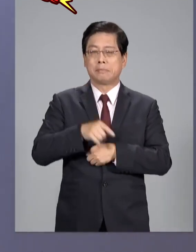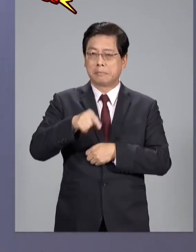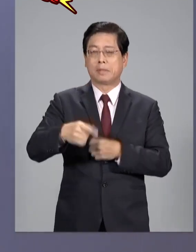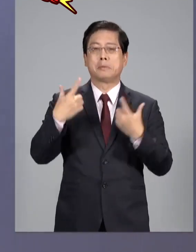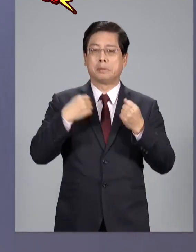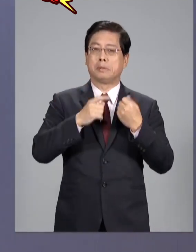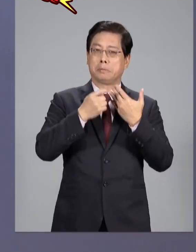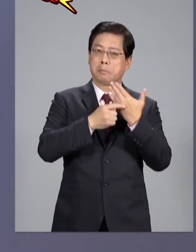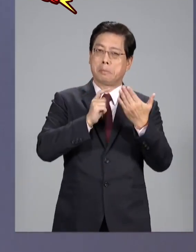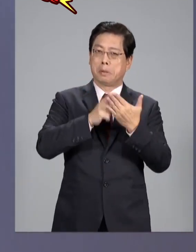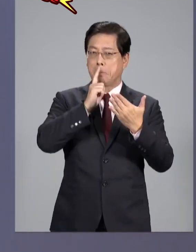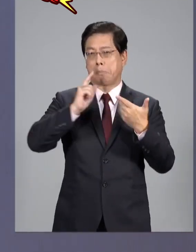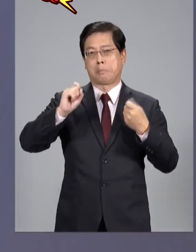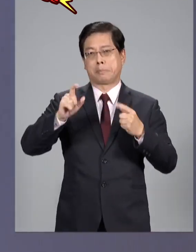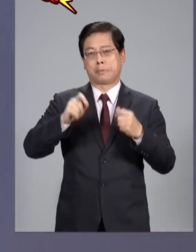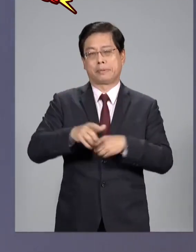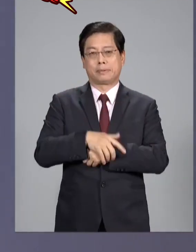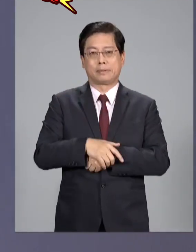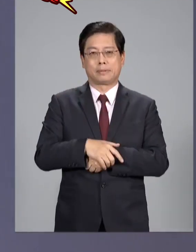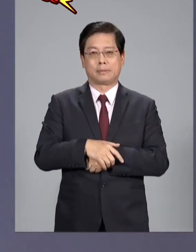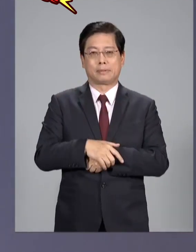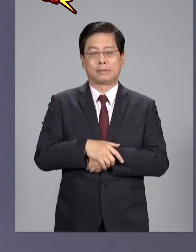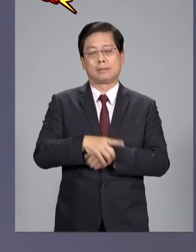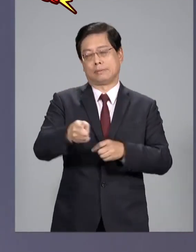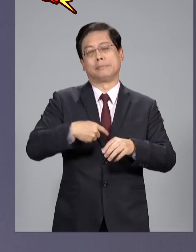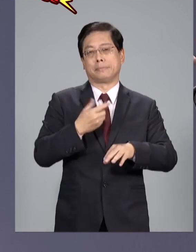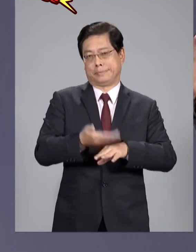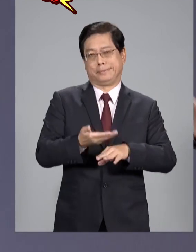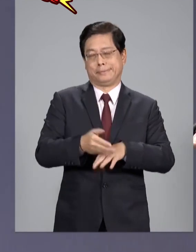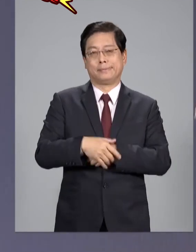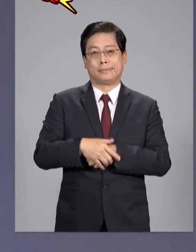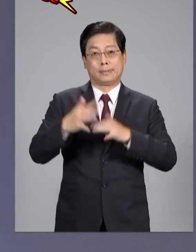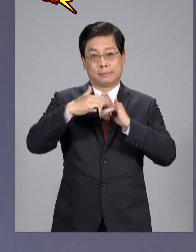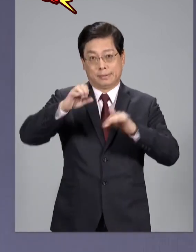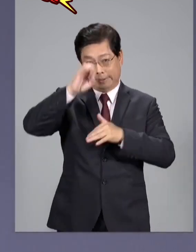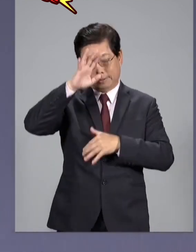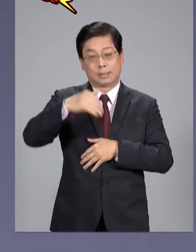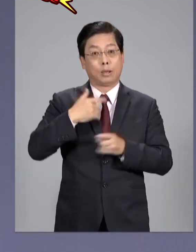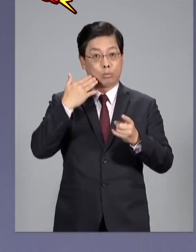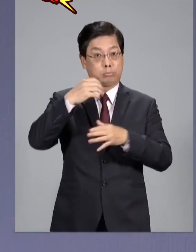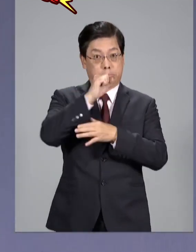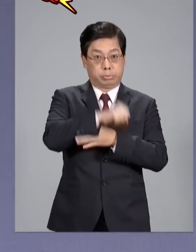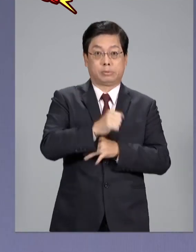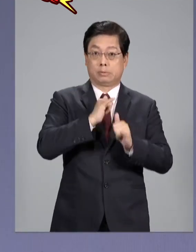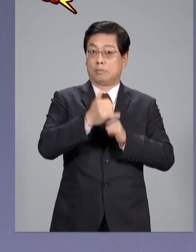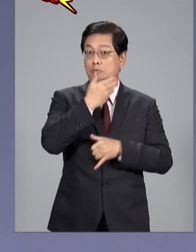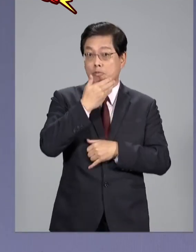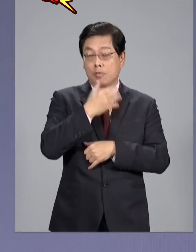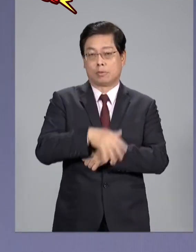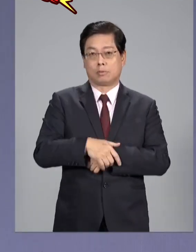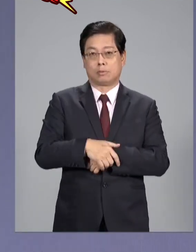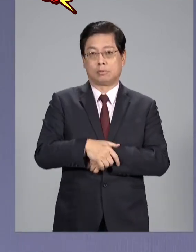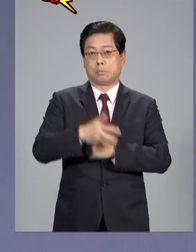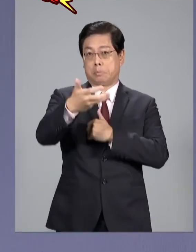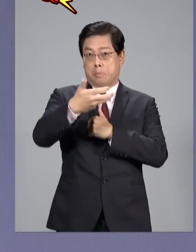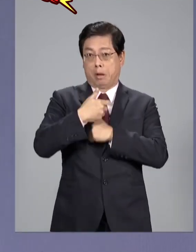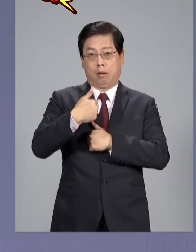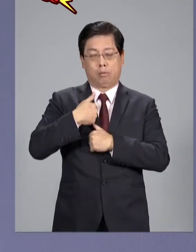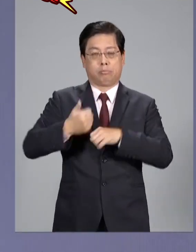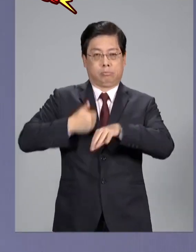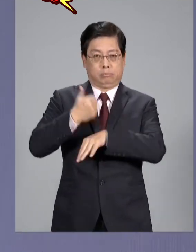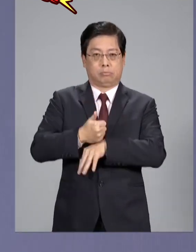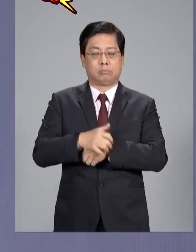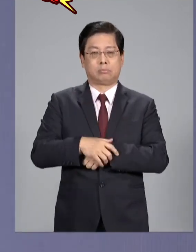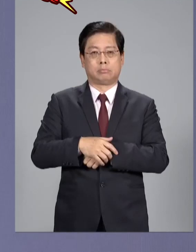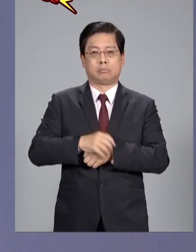做一套說一套嗎大家放心民進黨承諾大家的社會福利我們執政